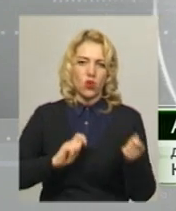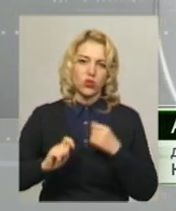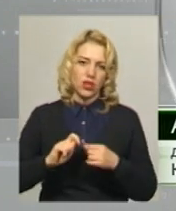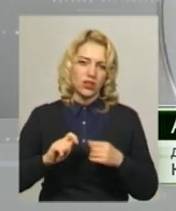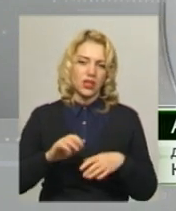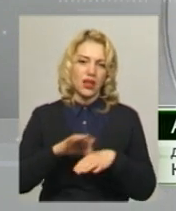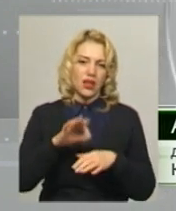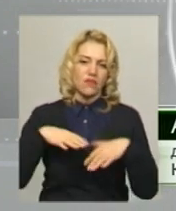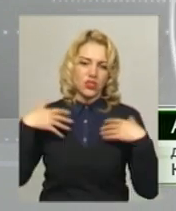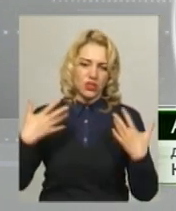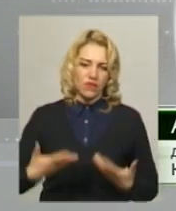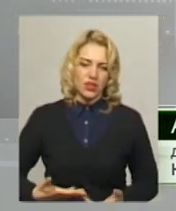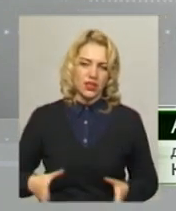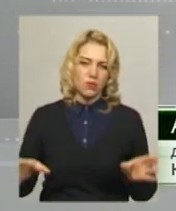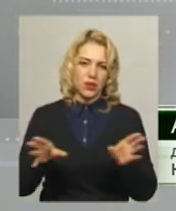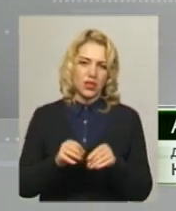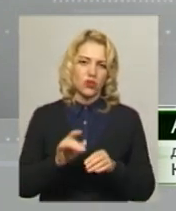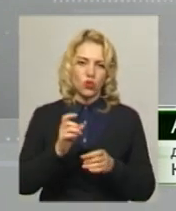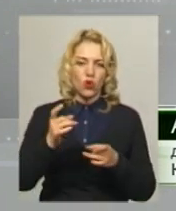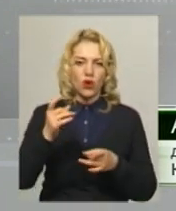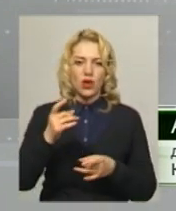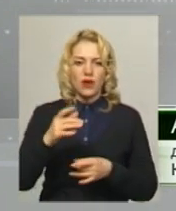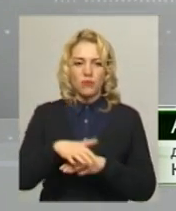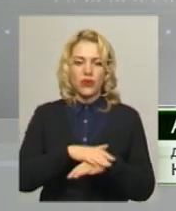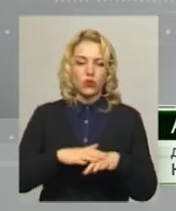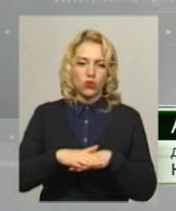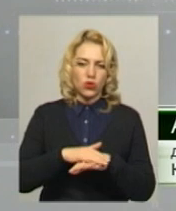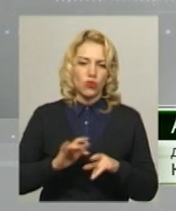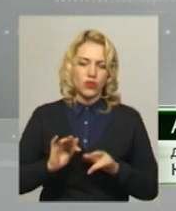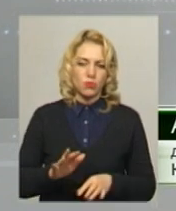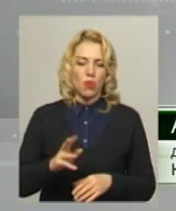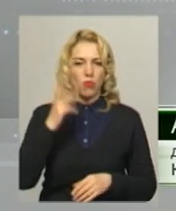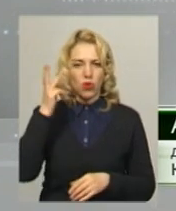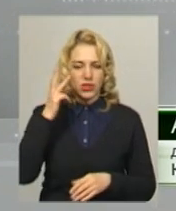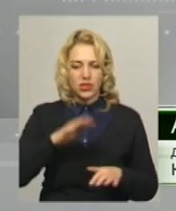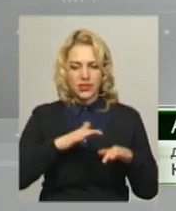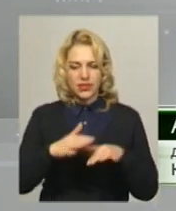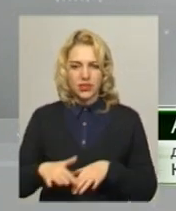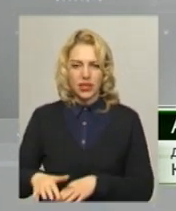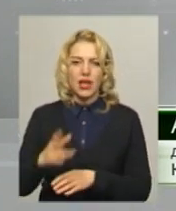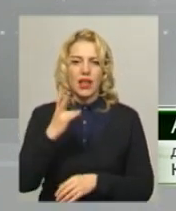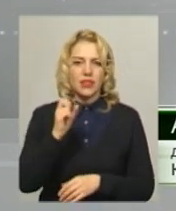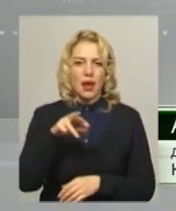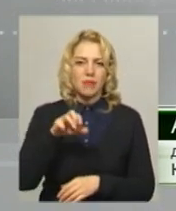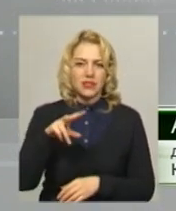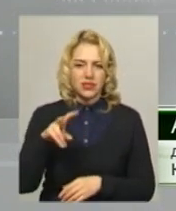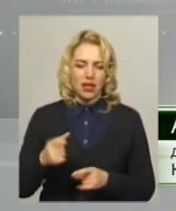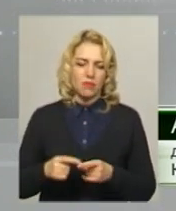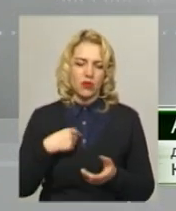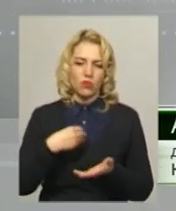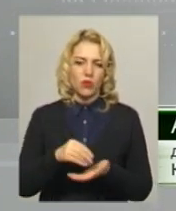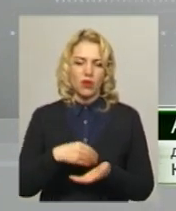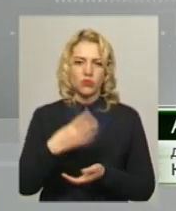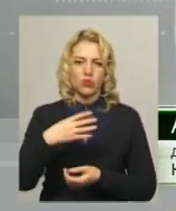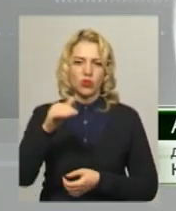приєднатися до фольклорного флешмобу «Подільське намисто». Для цього ми закупляємо понад 40